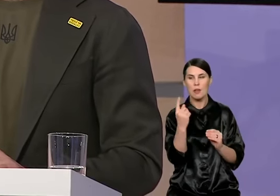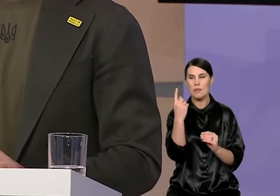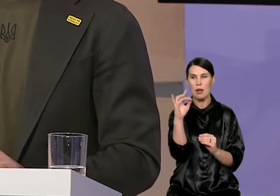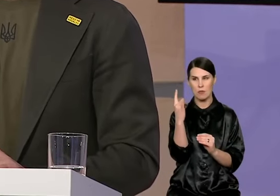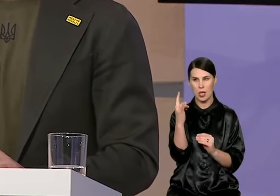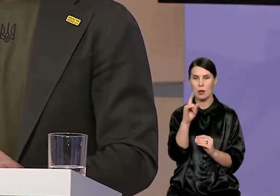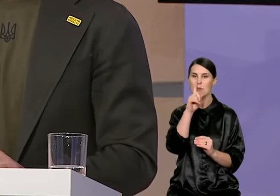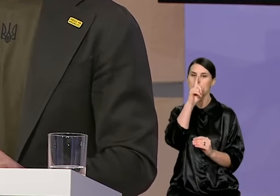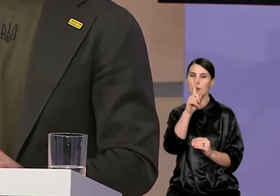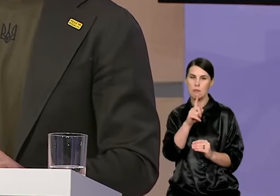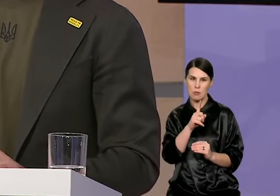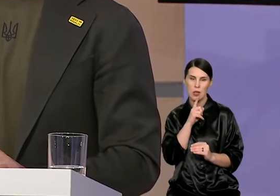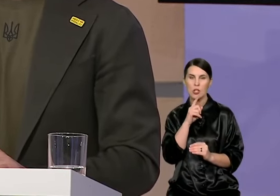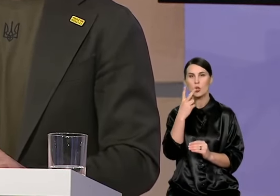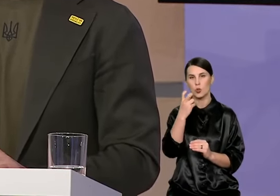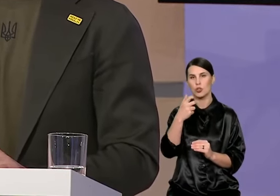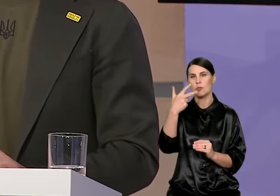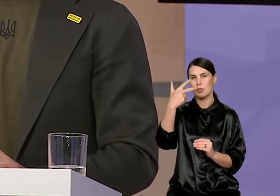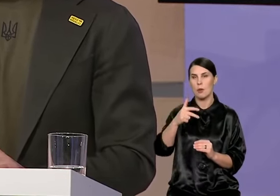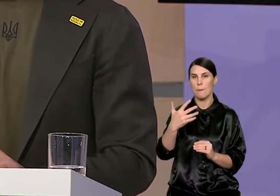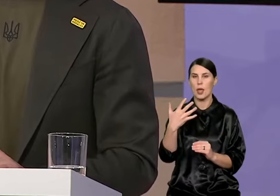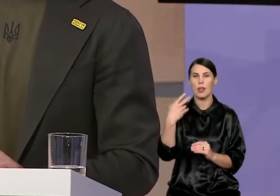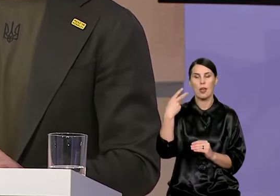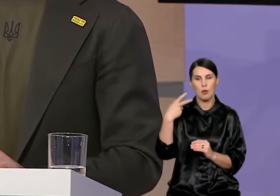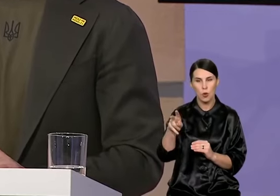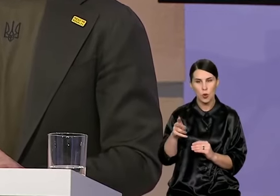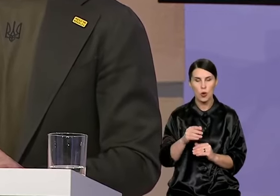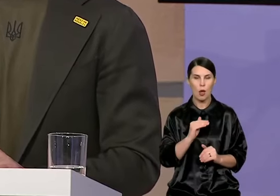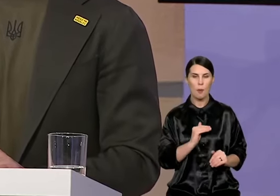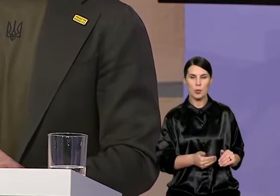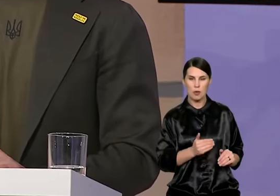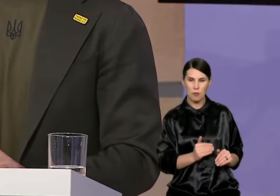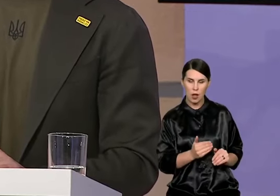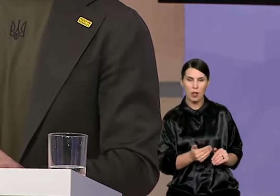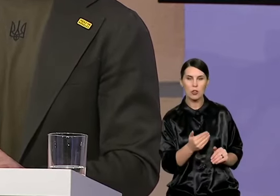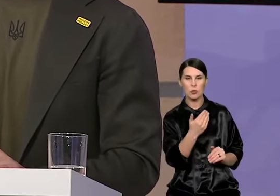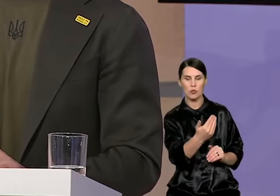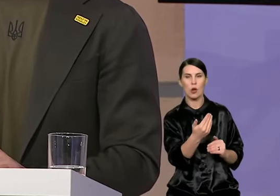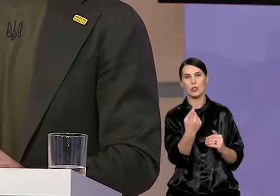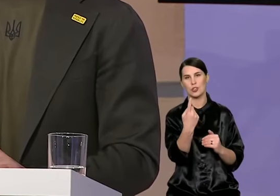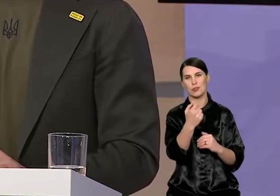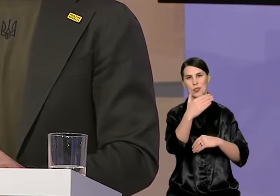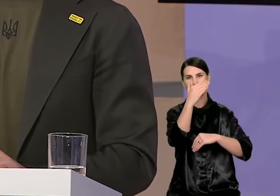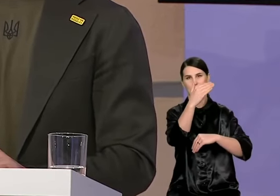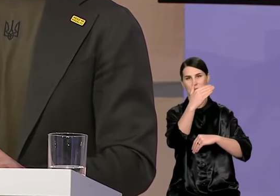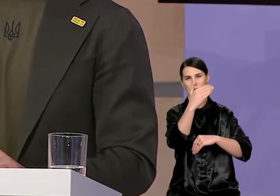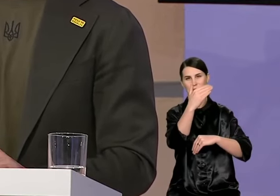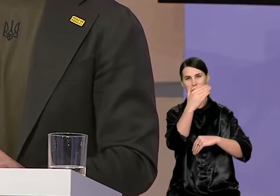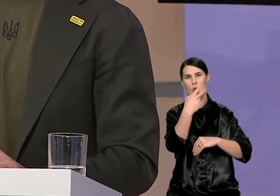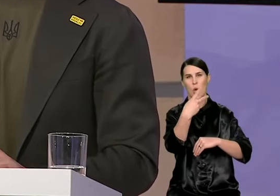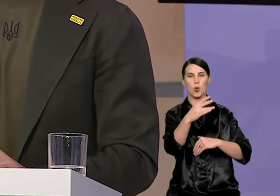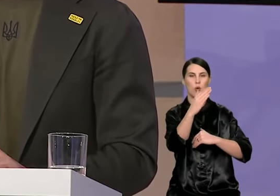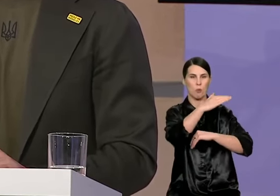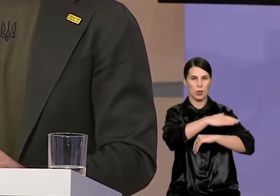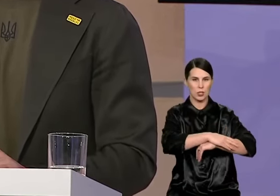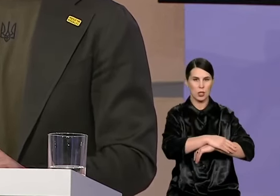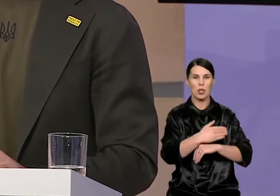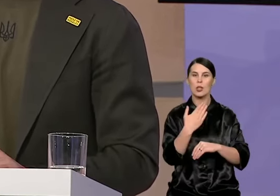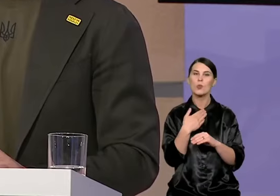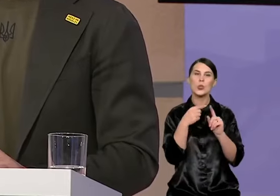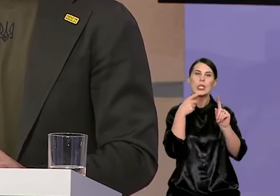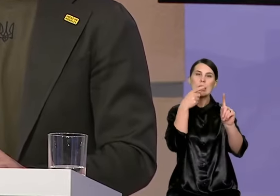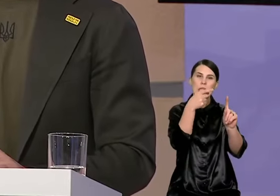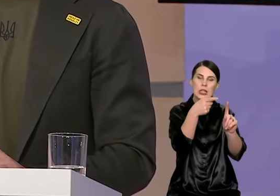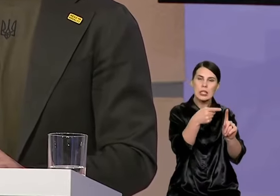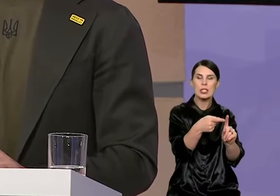per mėnesį kainuoja savivaldybėje 235 eurus, privadaus daržalio kompensacija – 100 eurų. Mūsų tikslas ir prioritetas yra daržalinuko